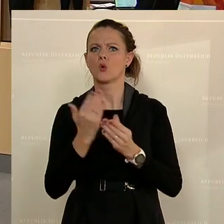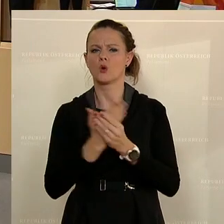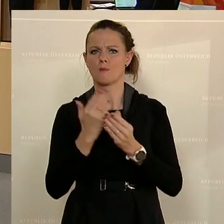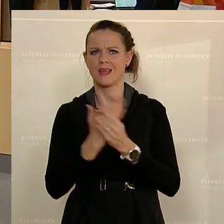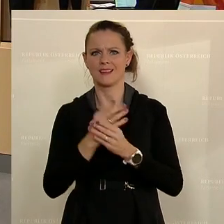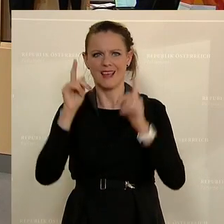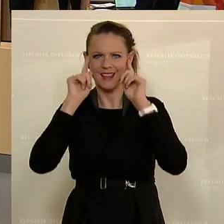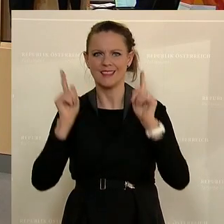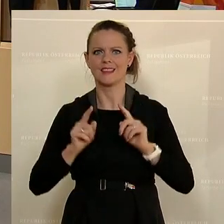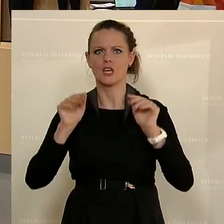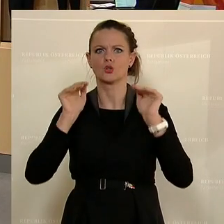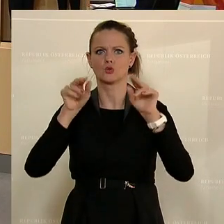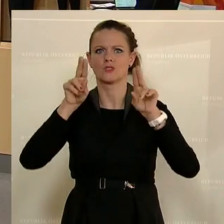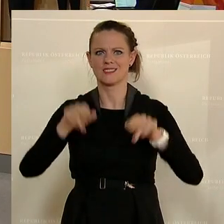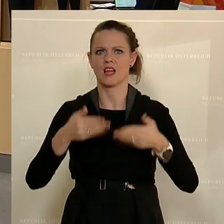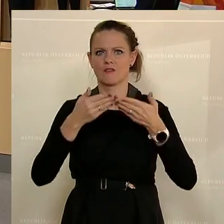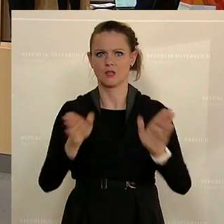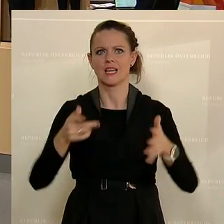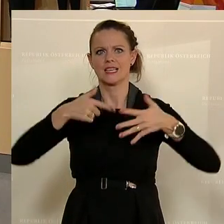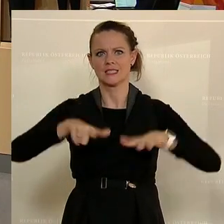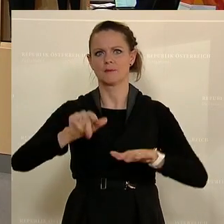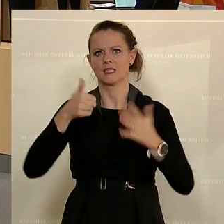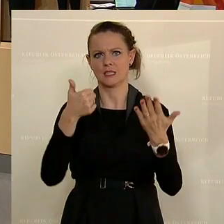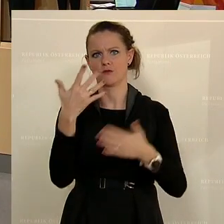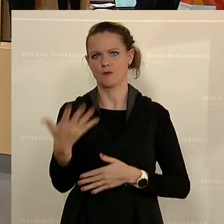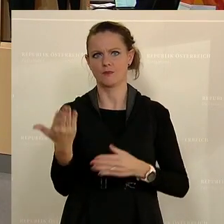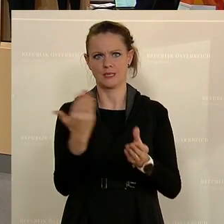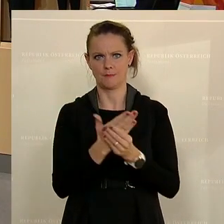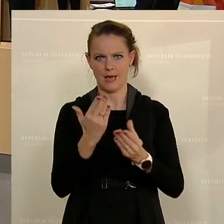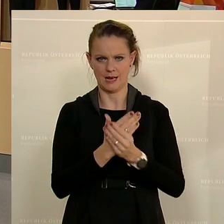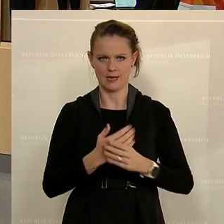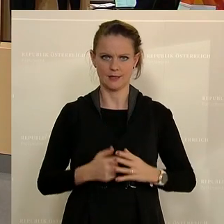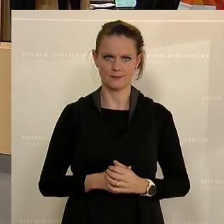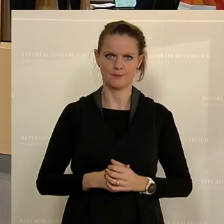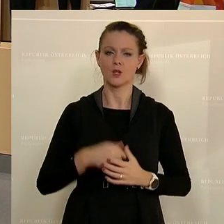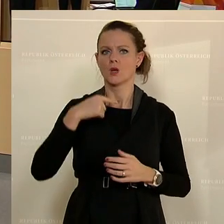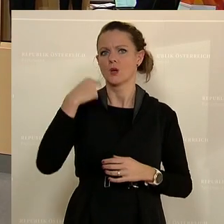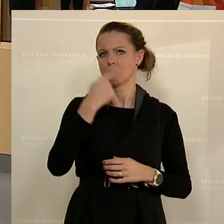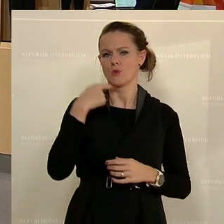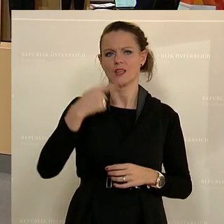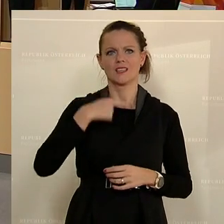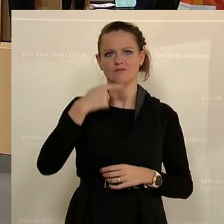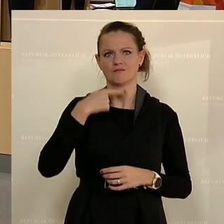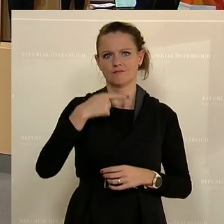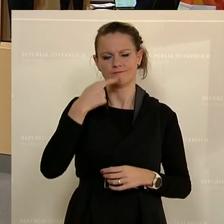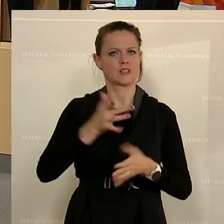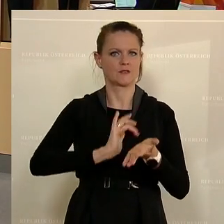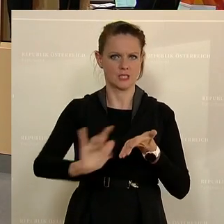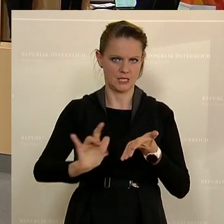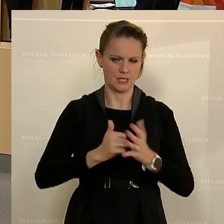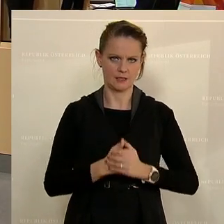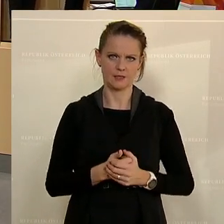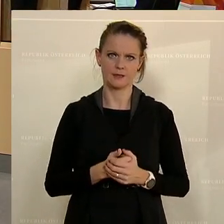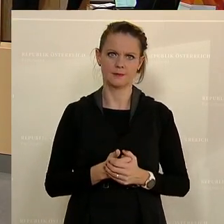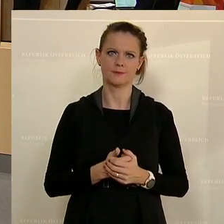Erster Redner wird der Tierschutzsprecher der SPÖ sein, Dietmar Keck. Er lehnt schon an der Regierungsbank und